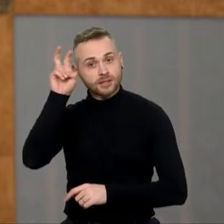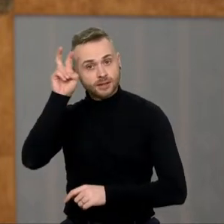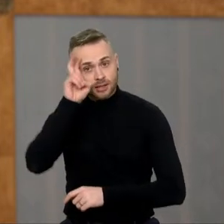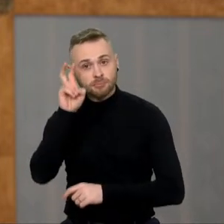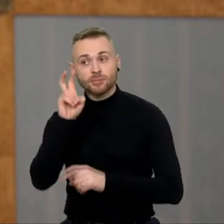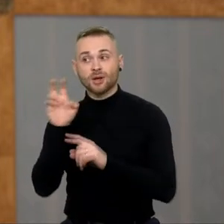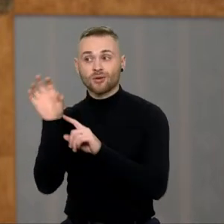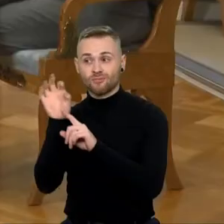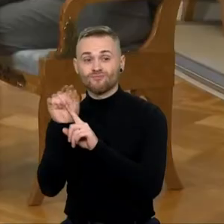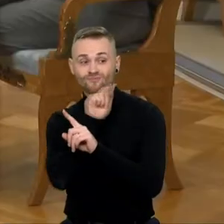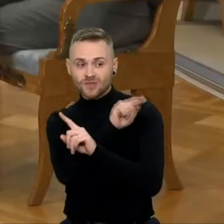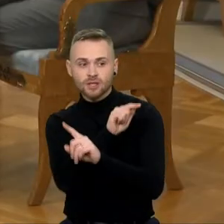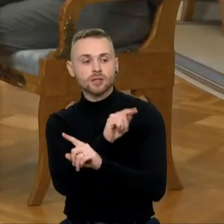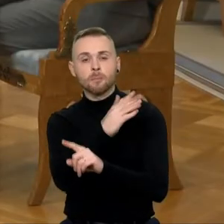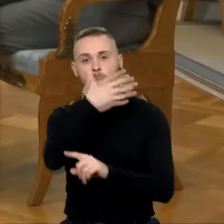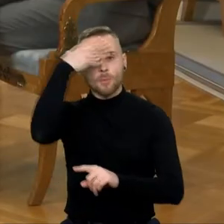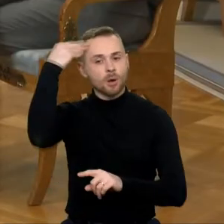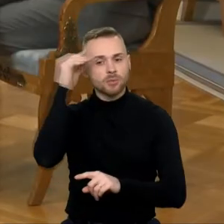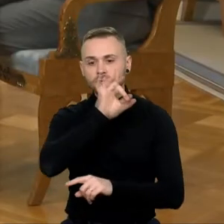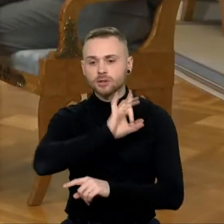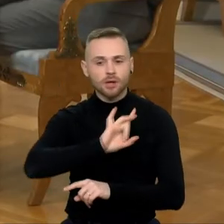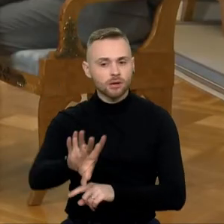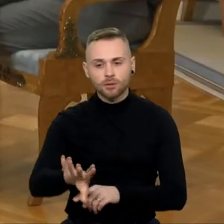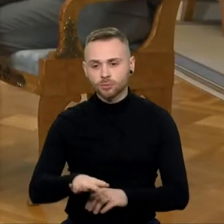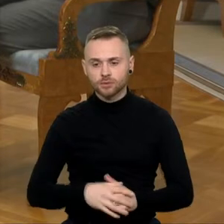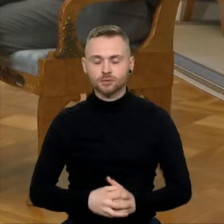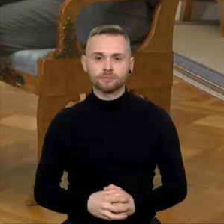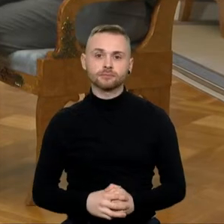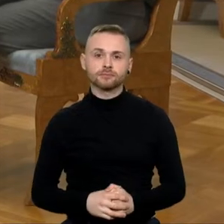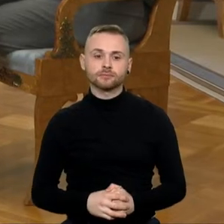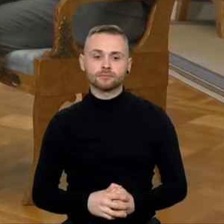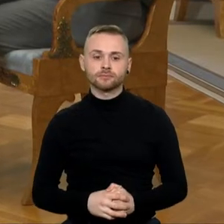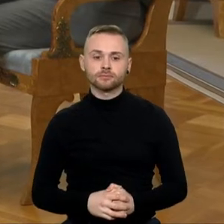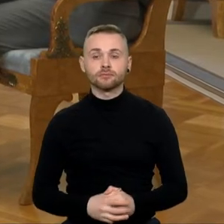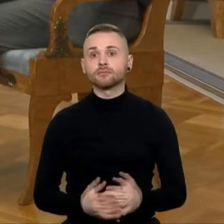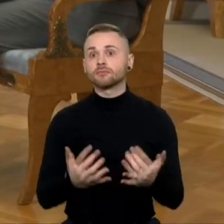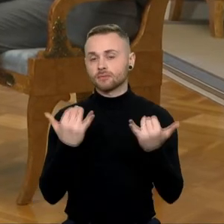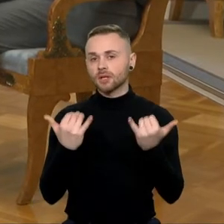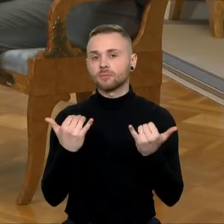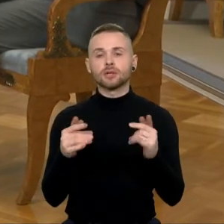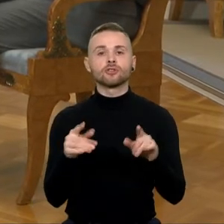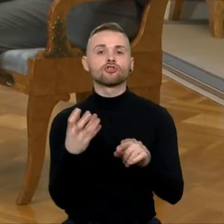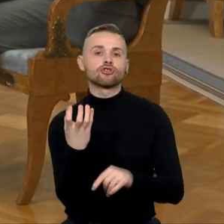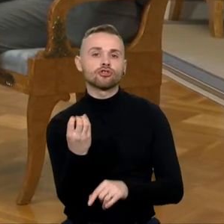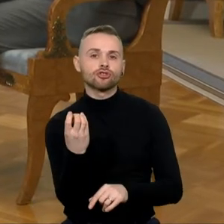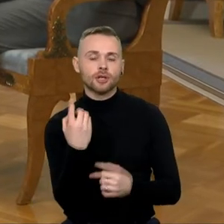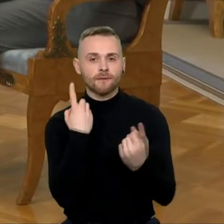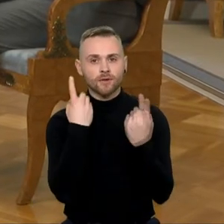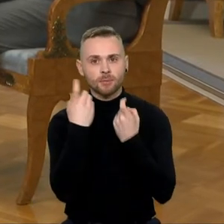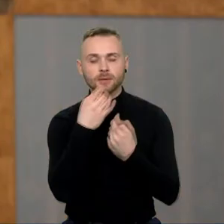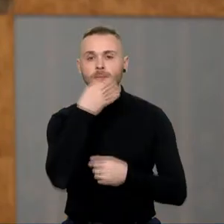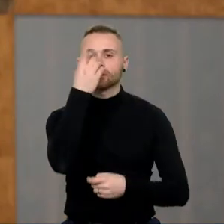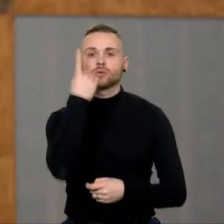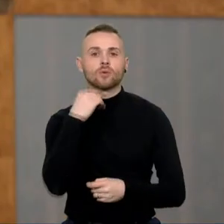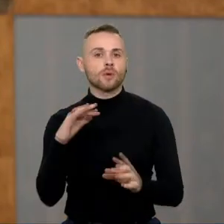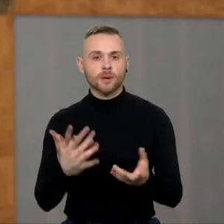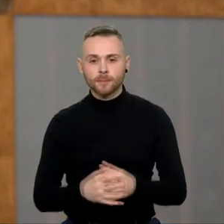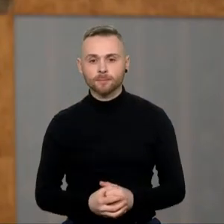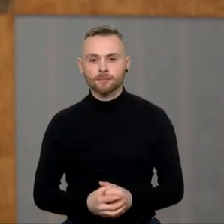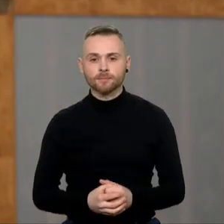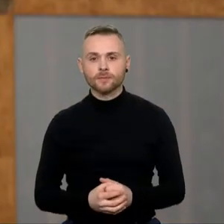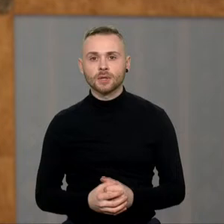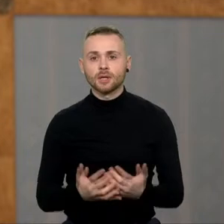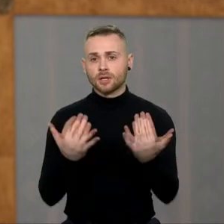šitos aukos. Na, o kalbant plačiau, iš tikrųjų šiandien mes dar neturime